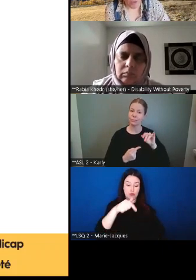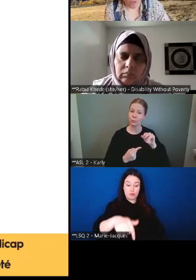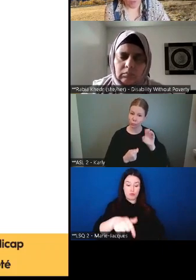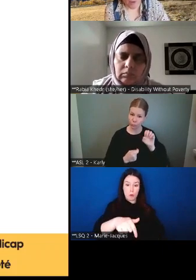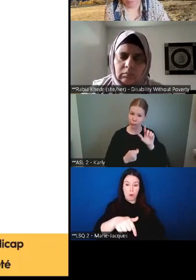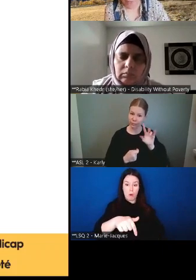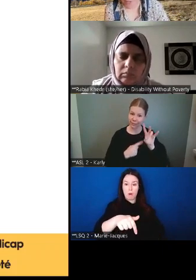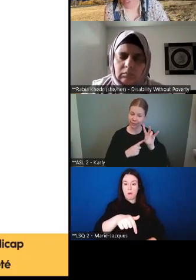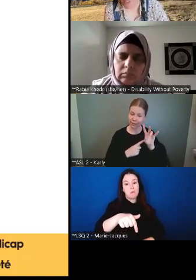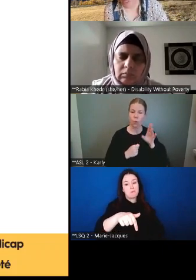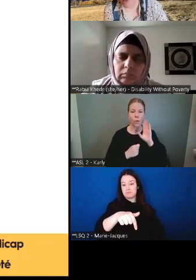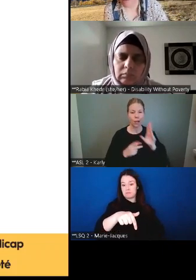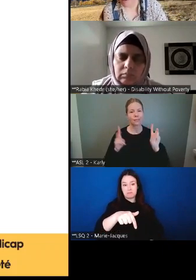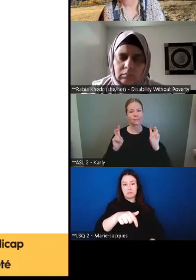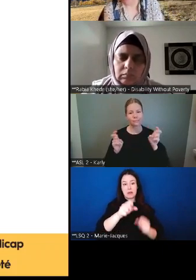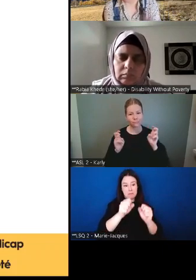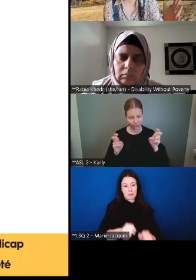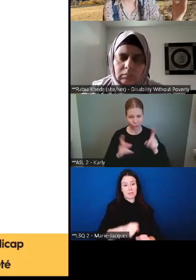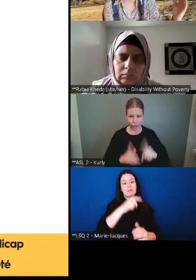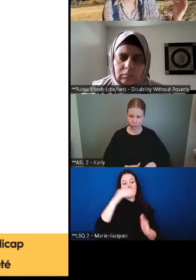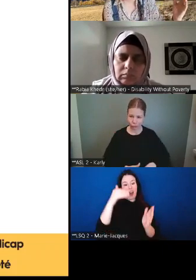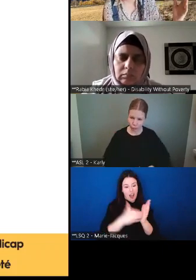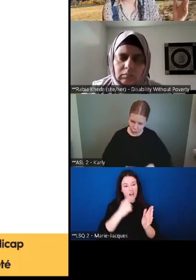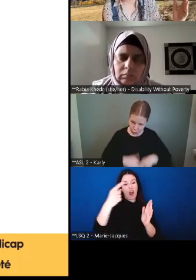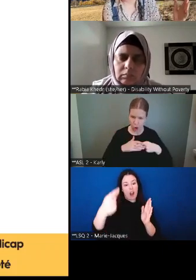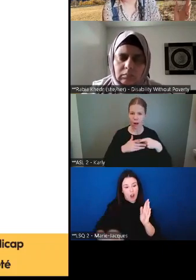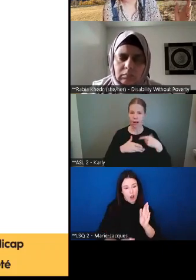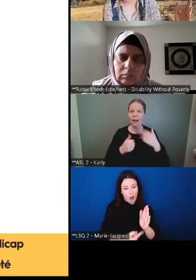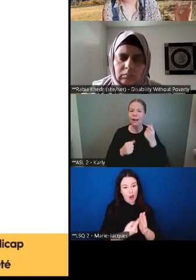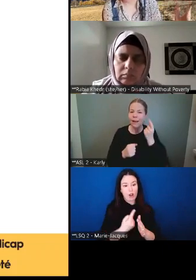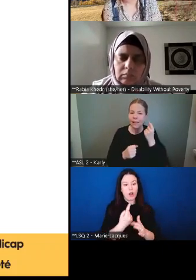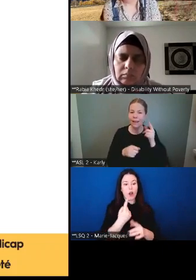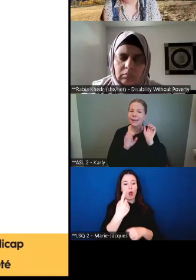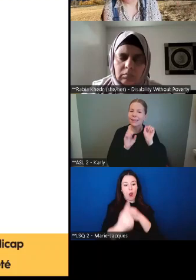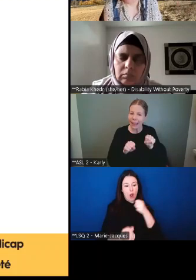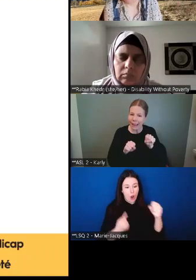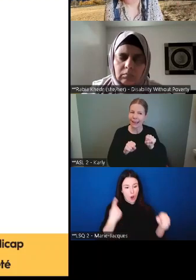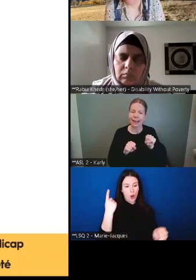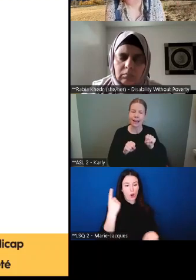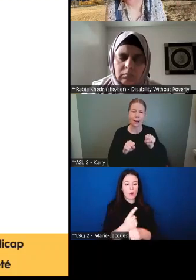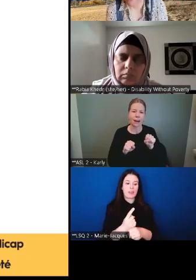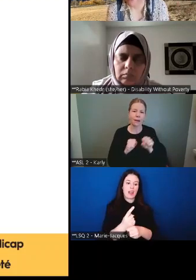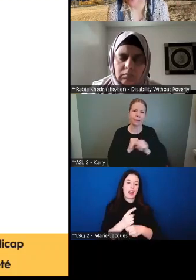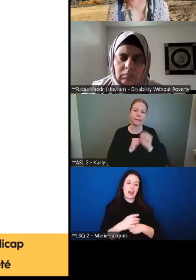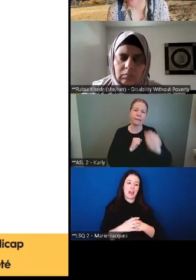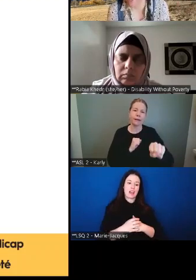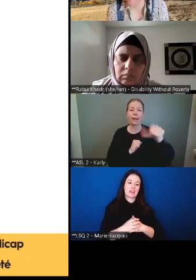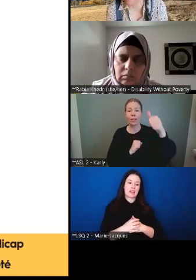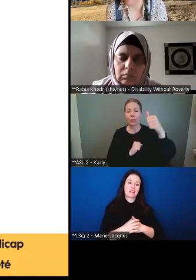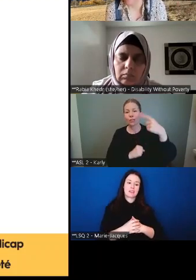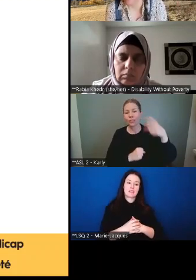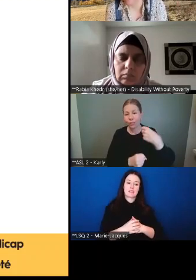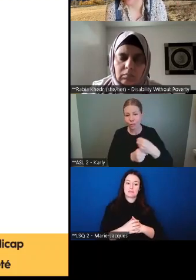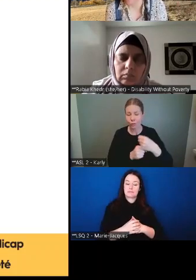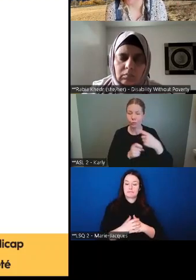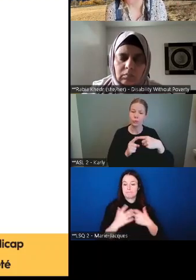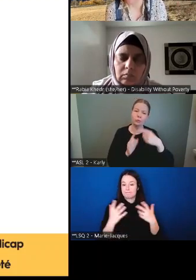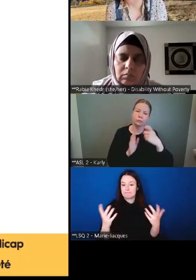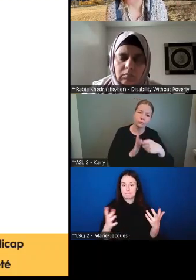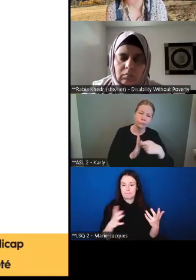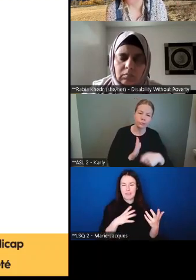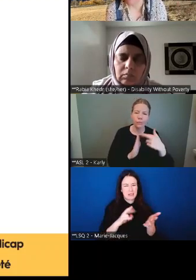potentiellement avoir une autre année d'attente pour les recommandations. Mais ça n'a pas besoin de prendre autant de temps que ça.